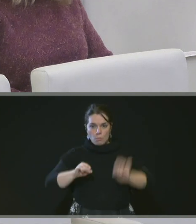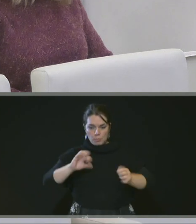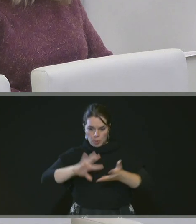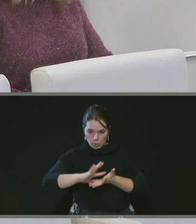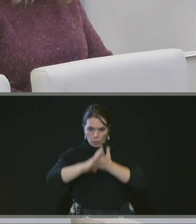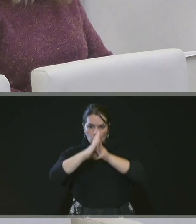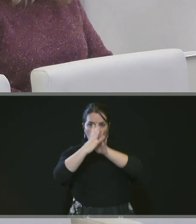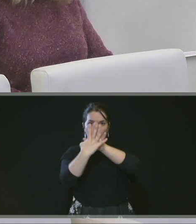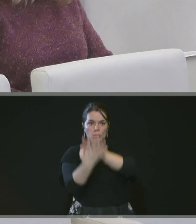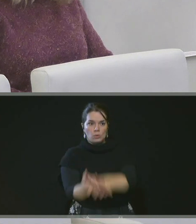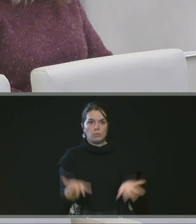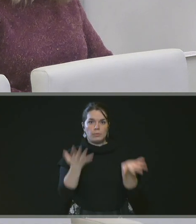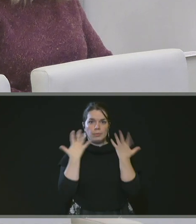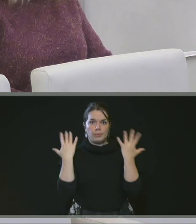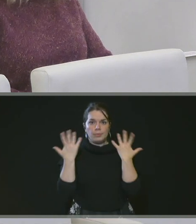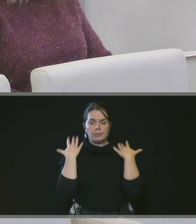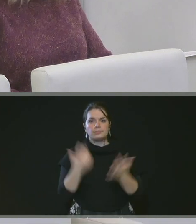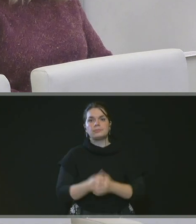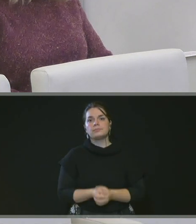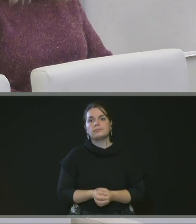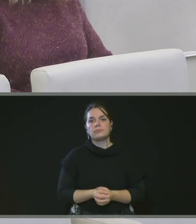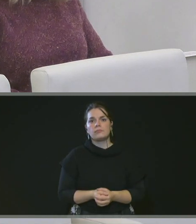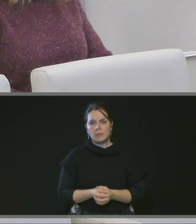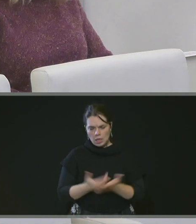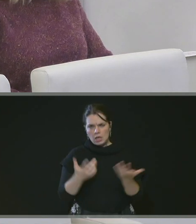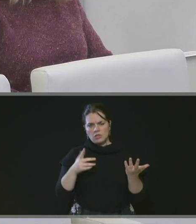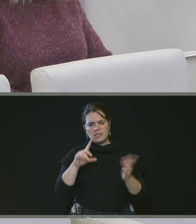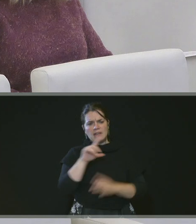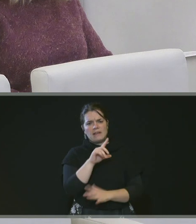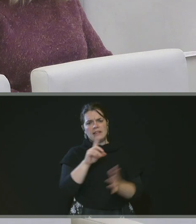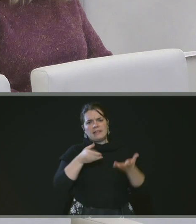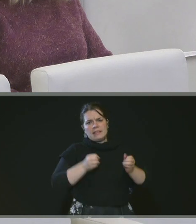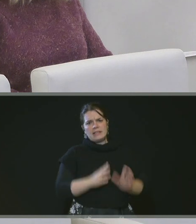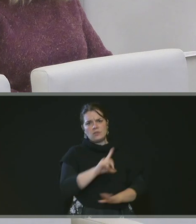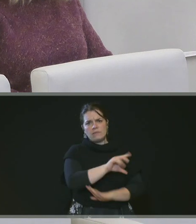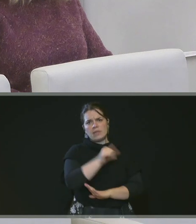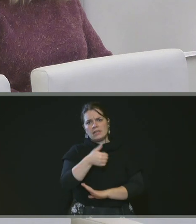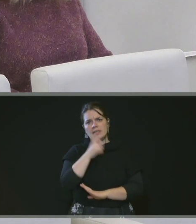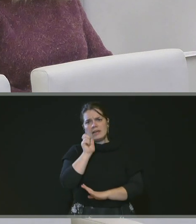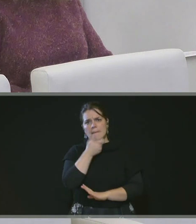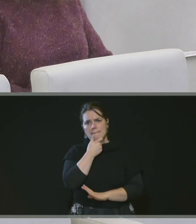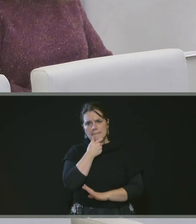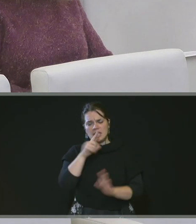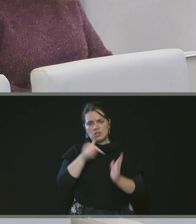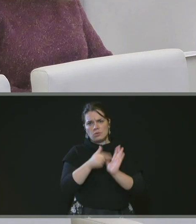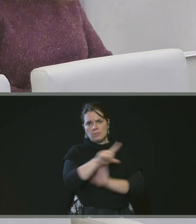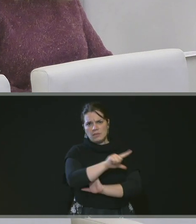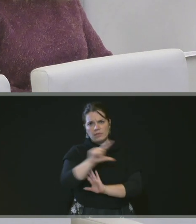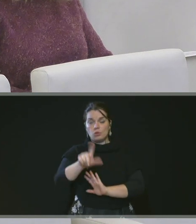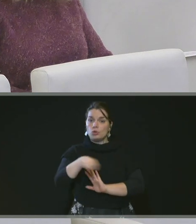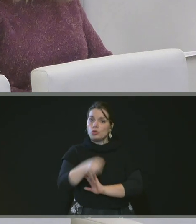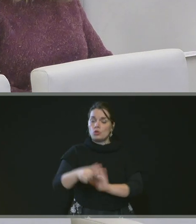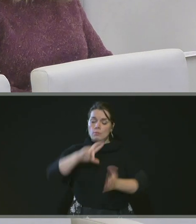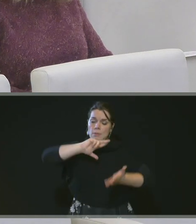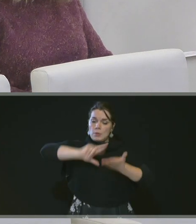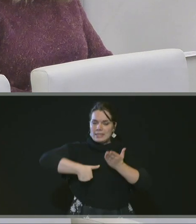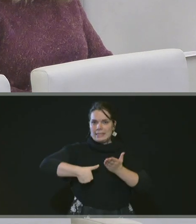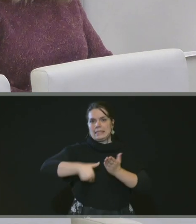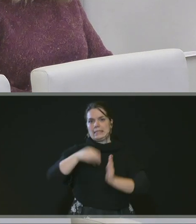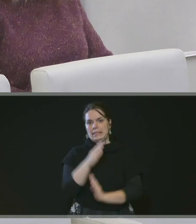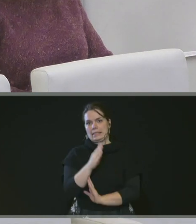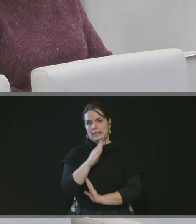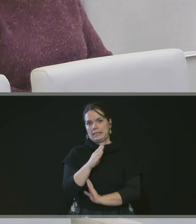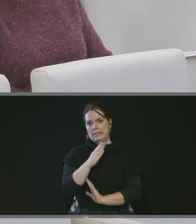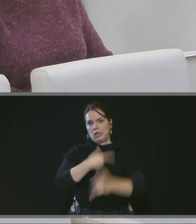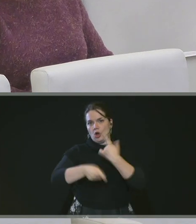c'est d'approcher la délibération du 21 mars 2022 qui prévoyait la signature d'un bail commercial. Et en fin de compte,